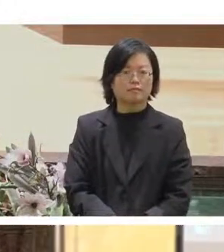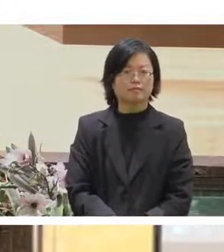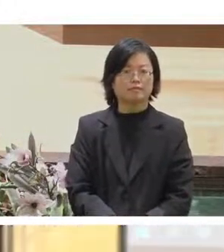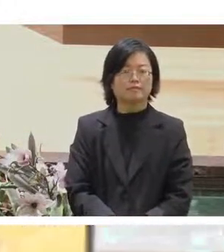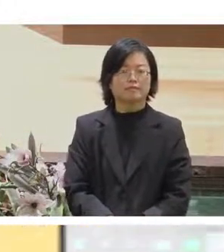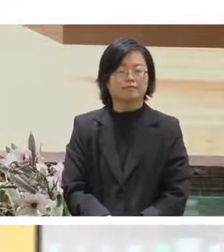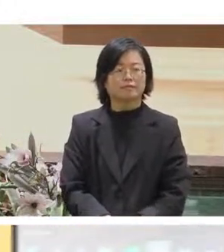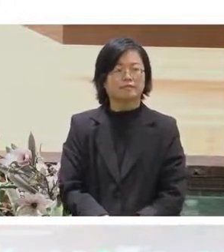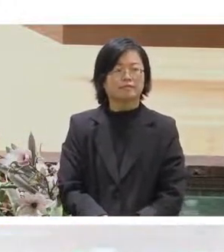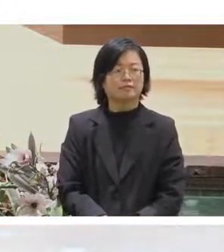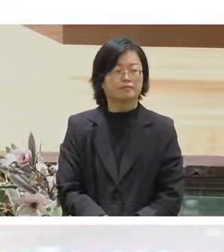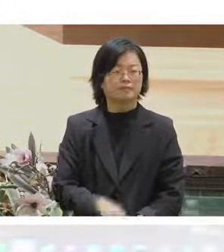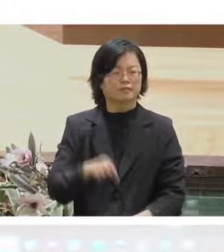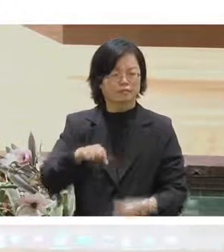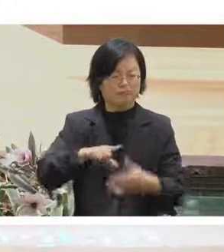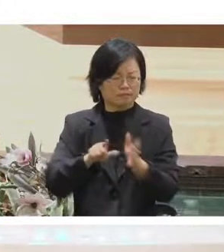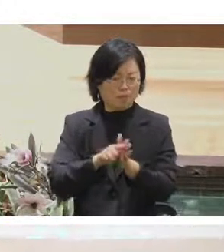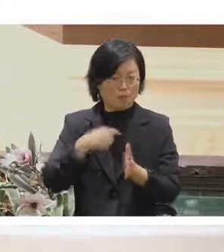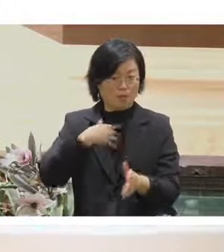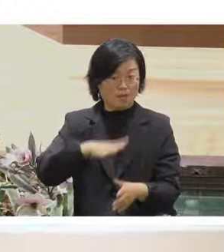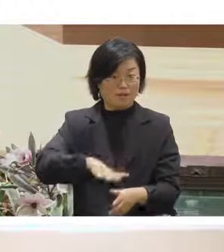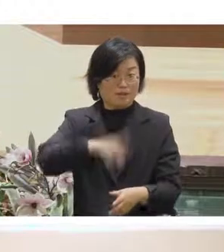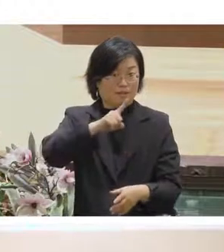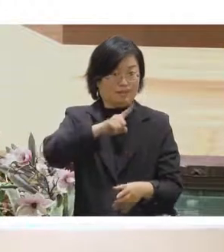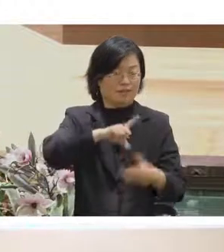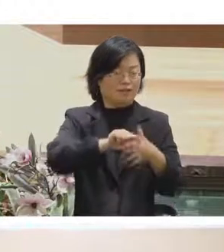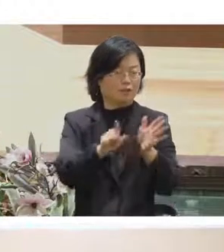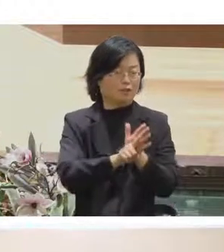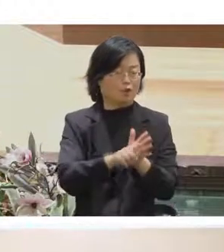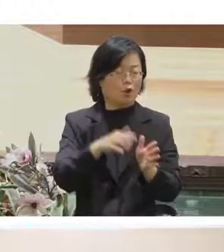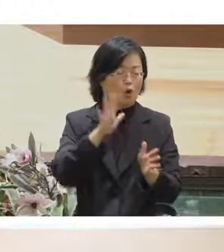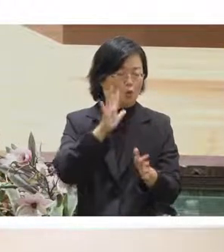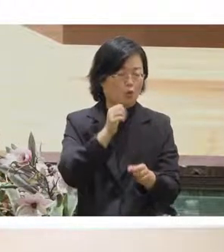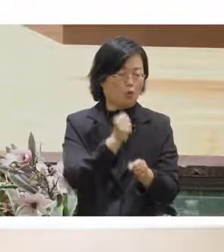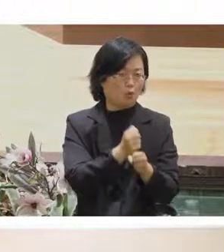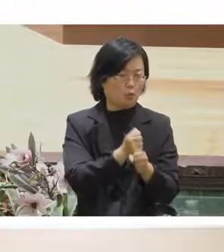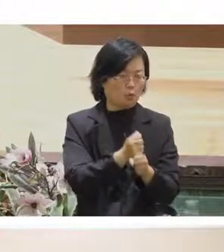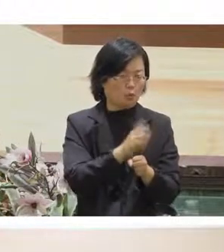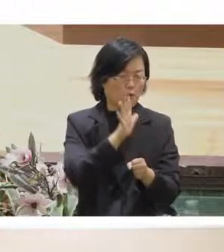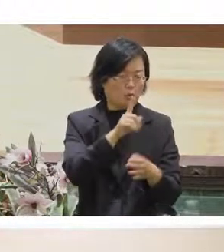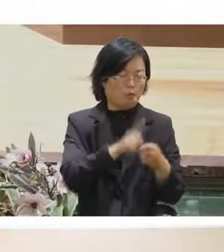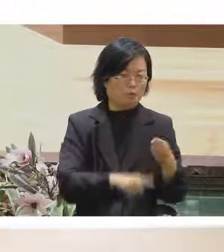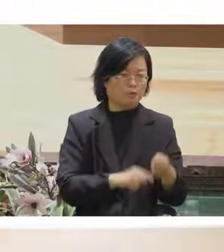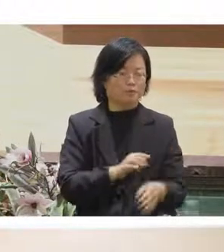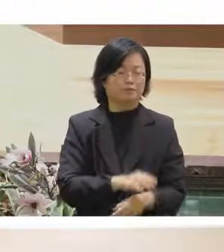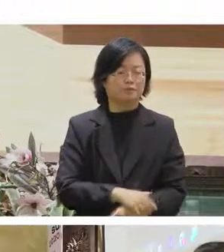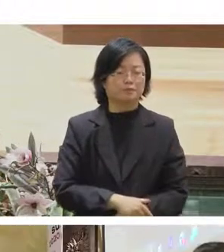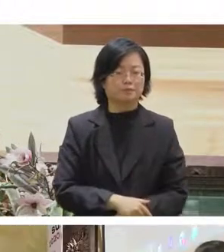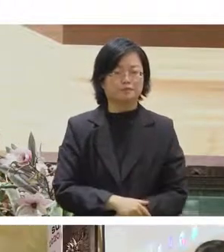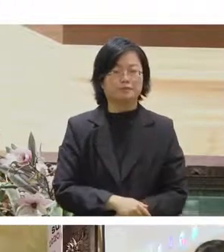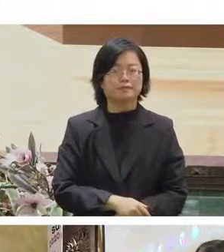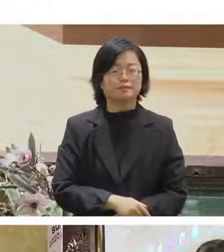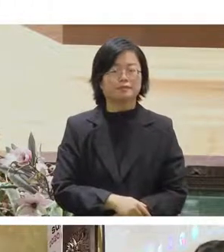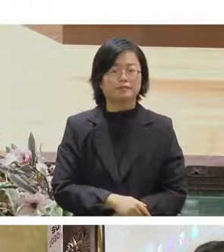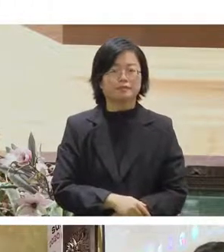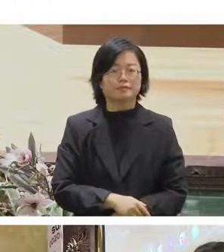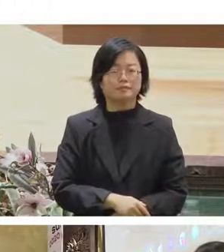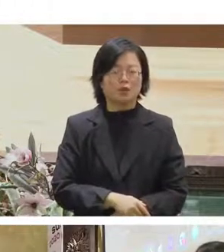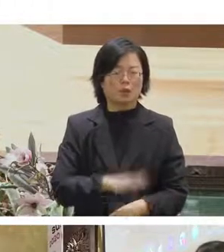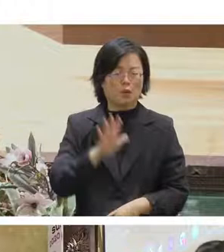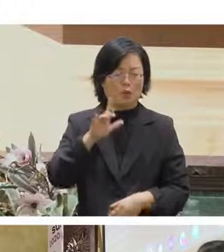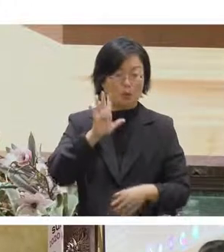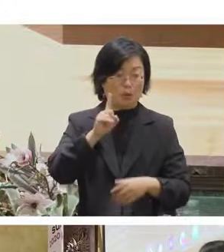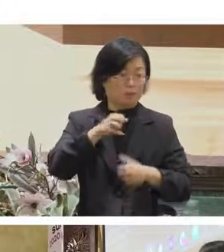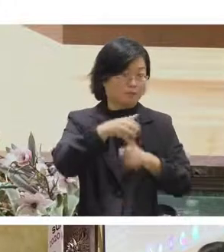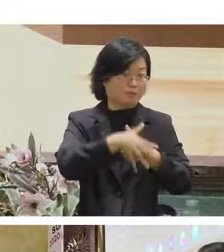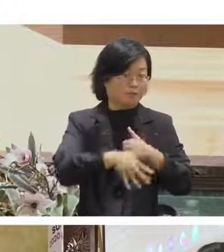我們那時候其實在第一次的時候我們有做一件事是現在的sns上面是可以放hashtag雖然大家都亂用這個hashtag